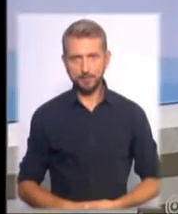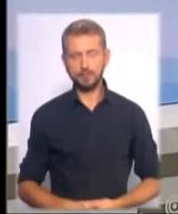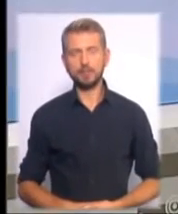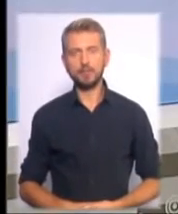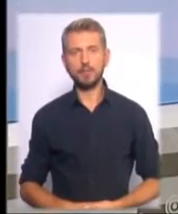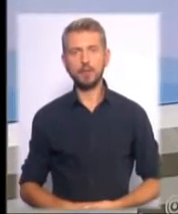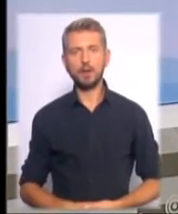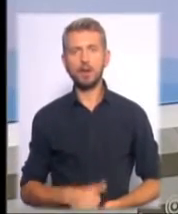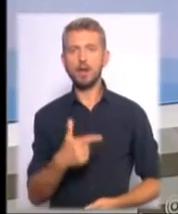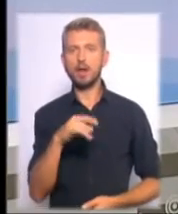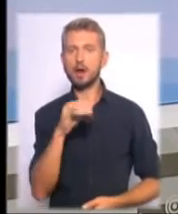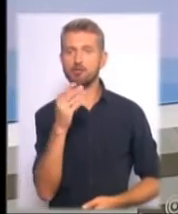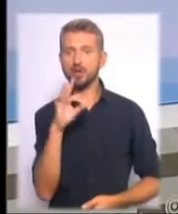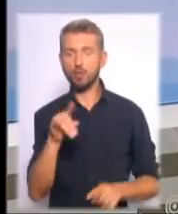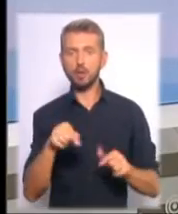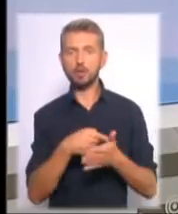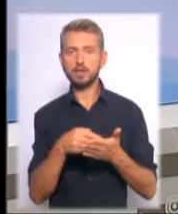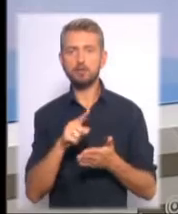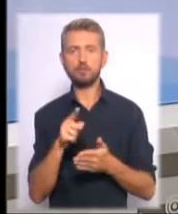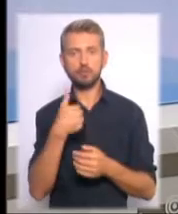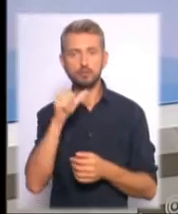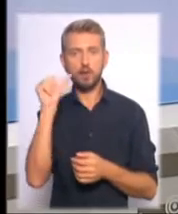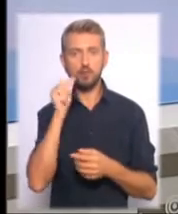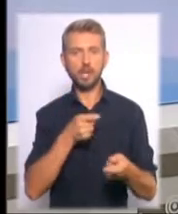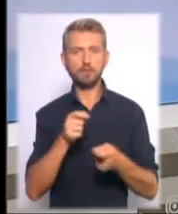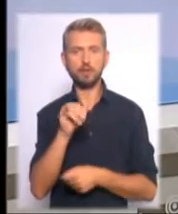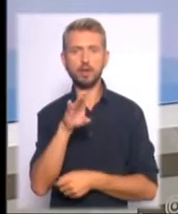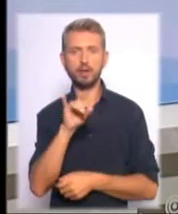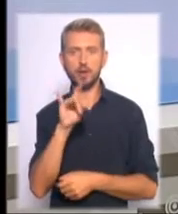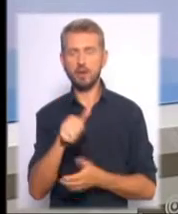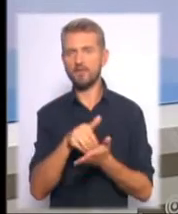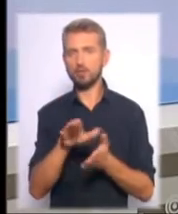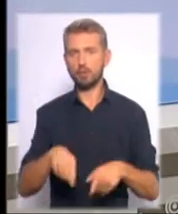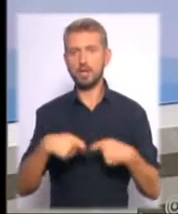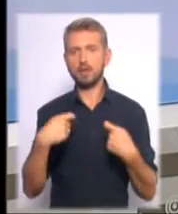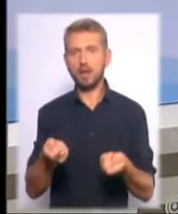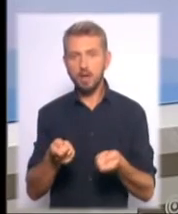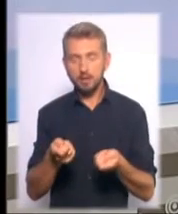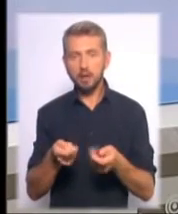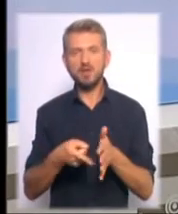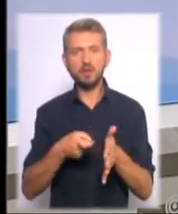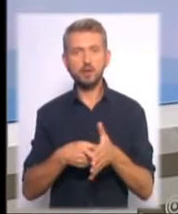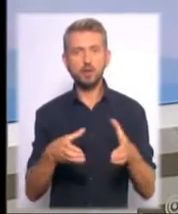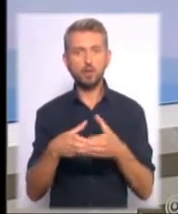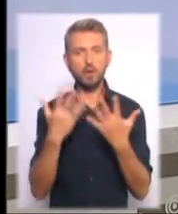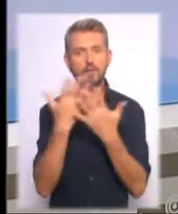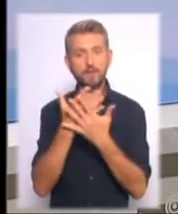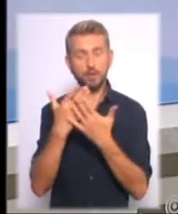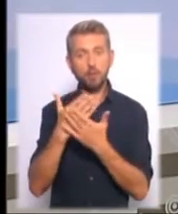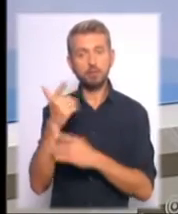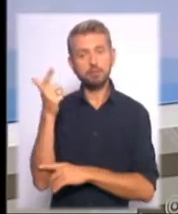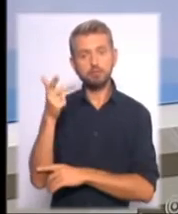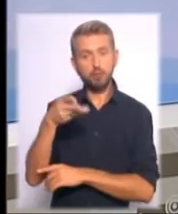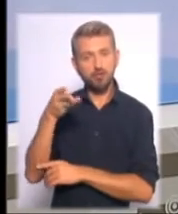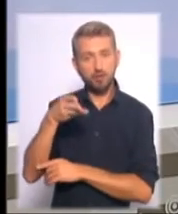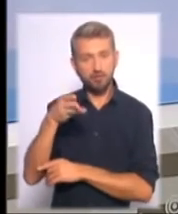Антон Геращенко також зазначив, що напередодні керівництво «Інтера» відмовилось надати слідчо-оперативній групі відео зі спостережних камер. Тож